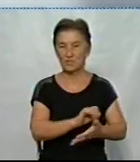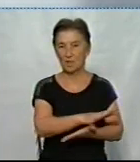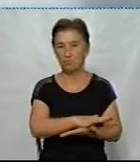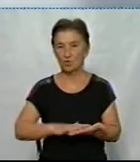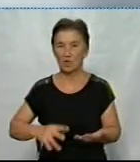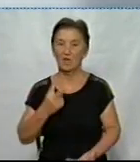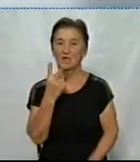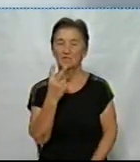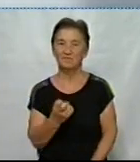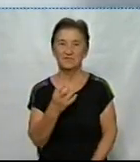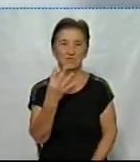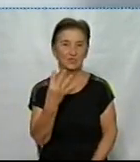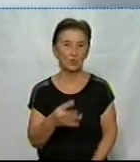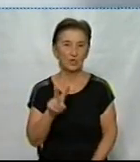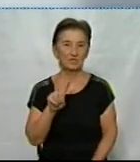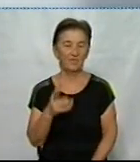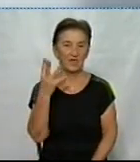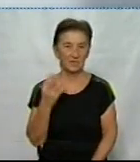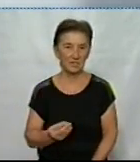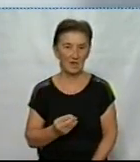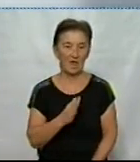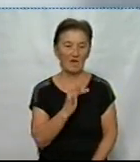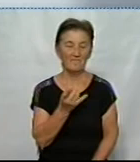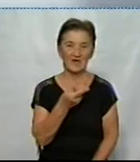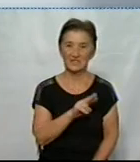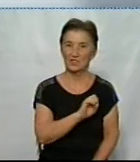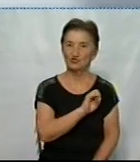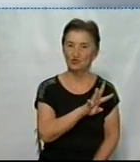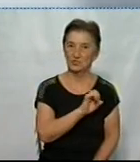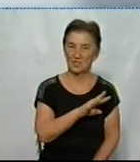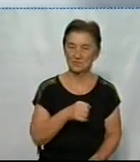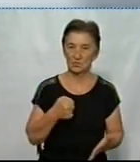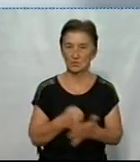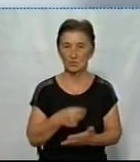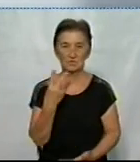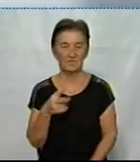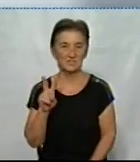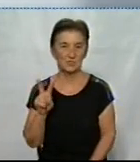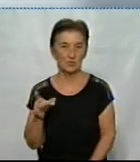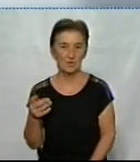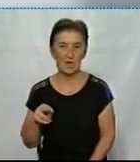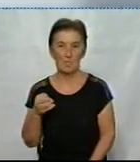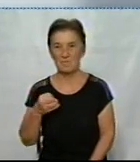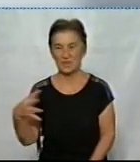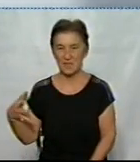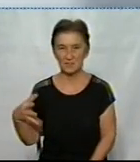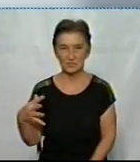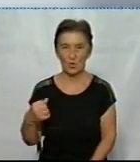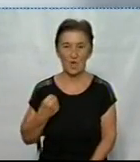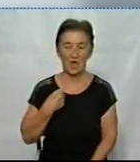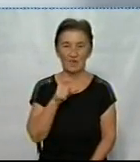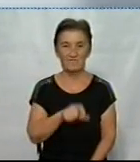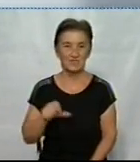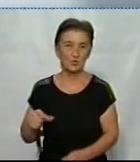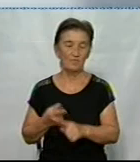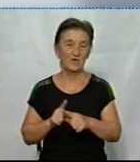242 дні. Бої тривали з вересня 2014-го року до 22 січня 2015-го. Військових, які